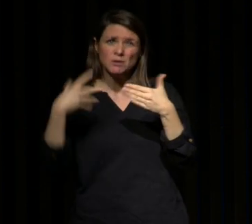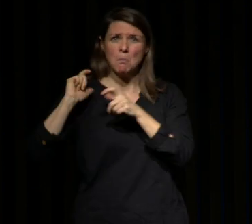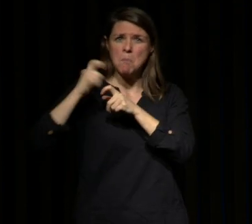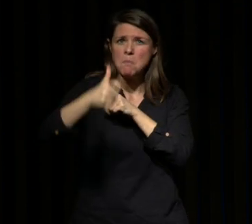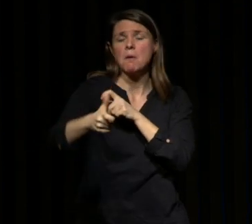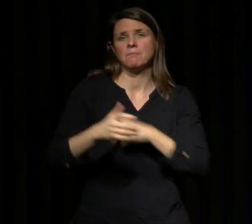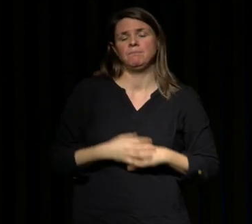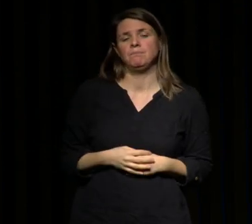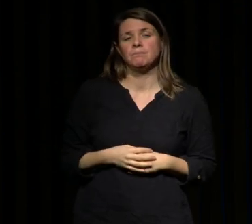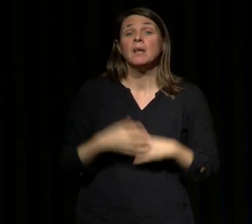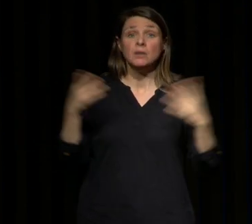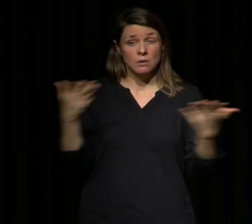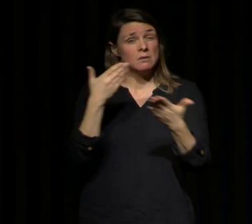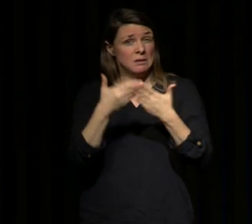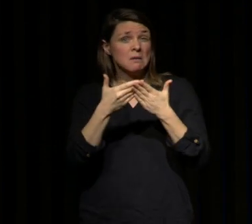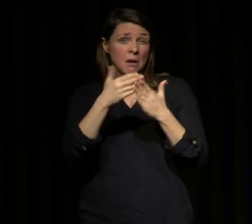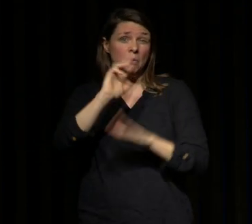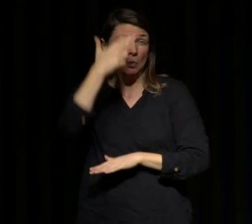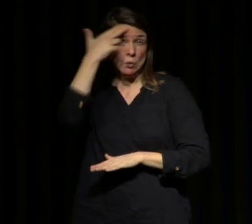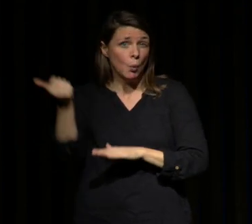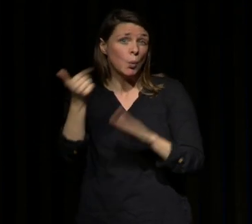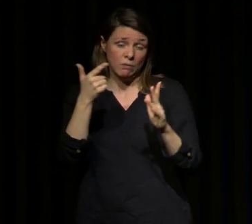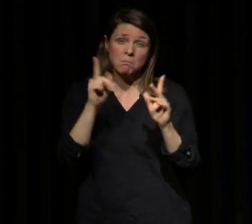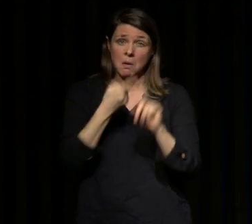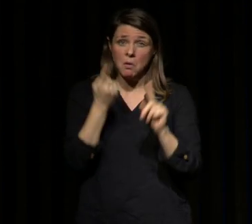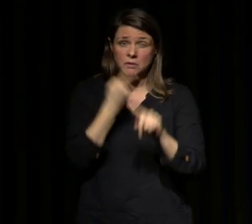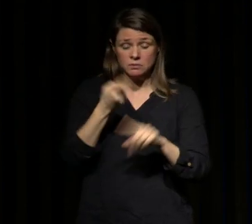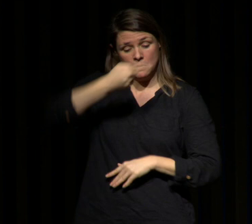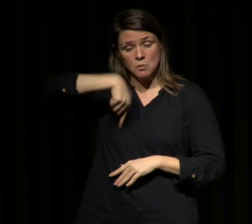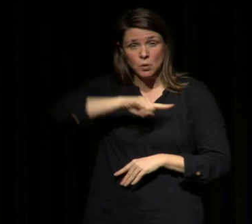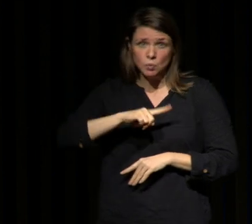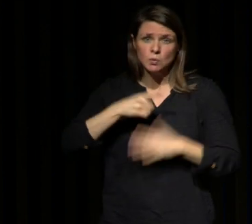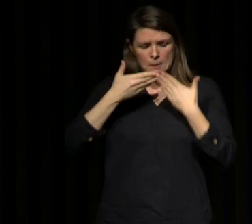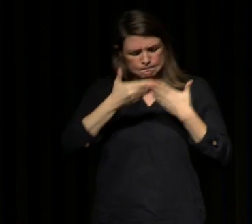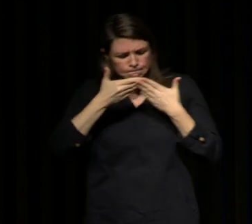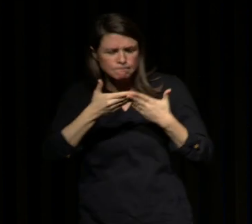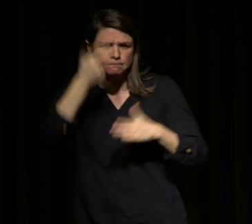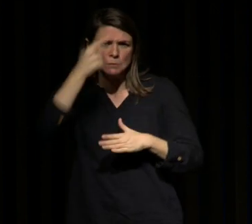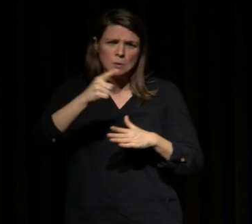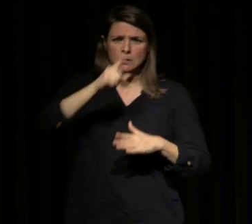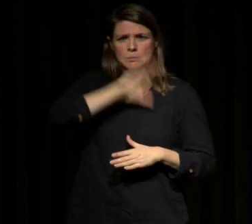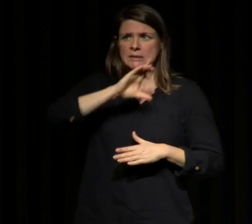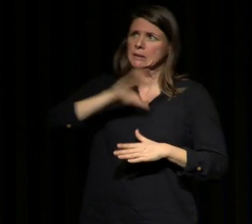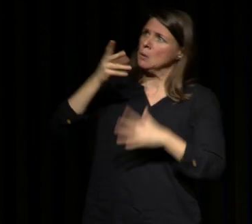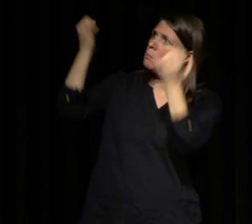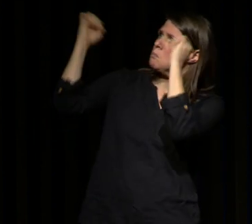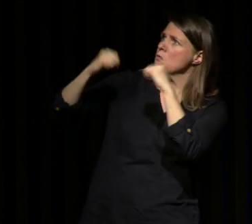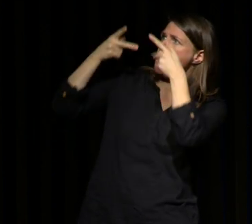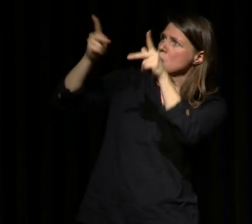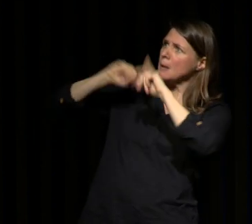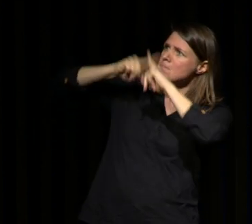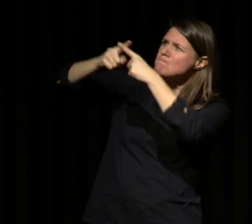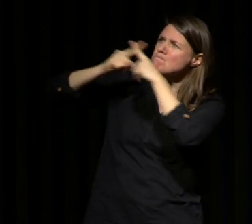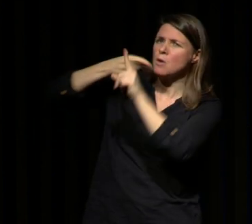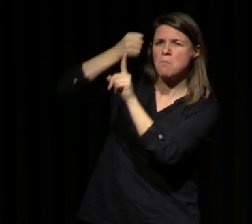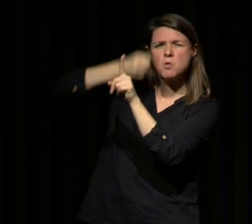Donc ça, c'est une notion très, très importante sur laquelle on s'est appuyé pour bâtir vraiment et pour essayer de convaincre les pouvoirs publics. C'est une dure lutte.